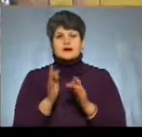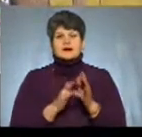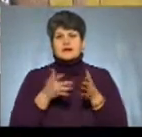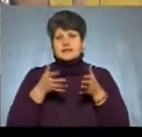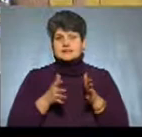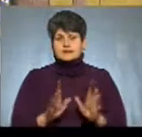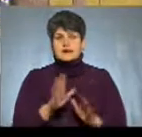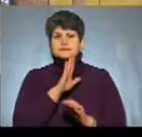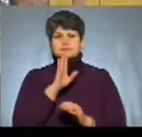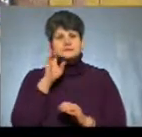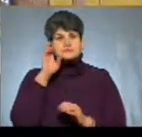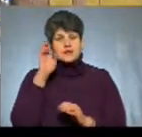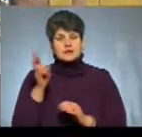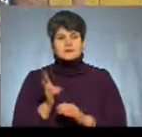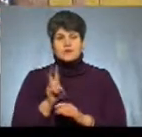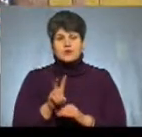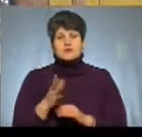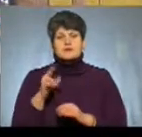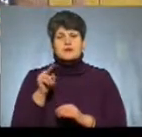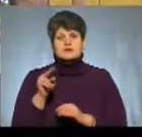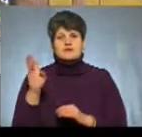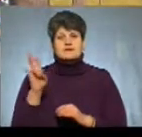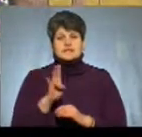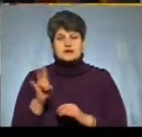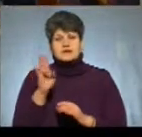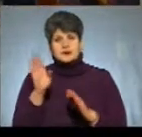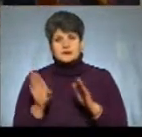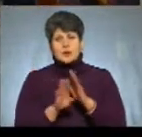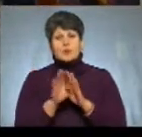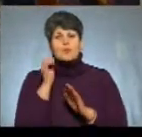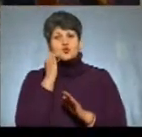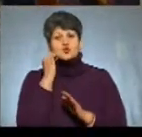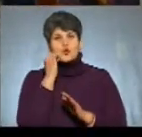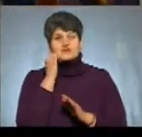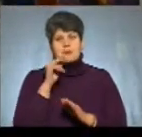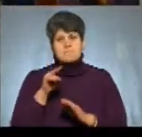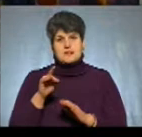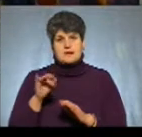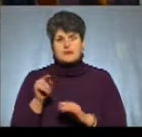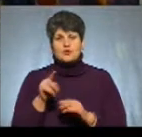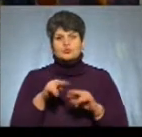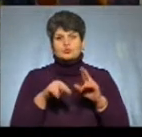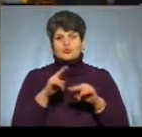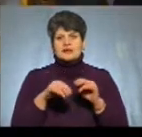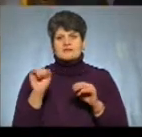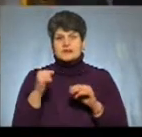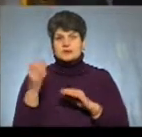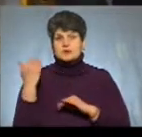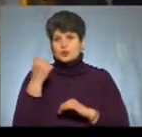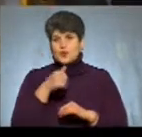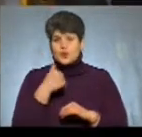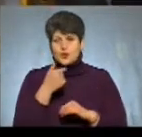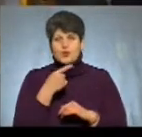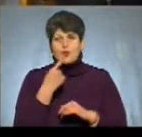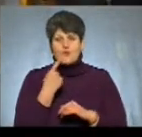який відвідують прихожани Української православної церкви, яка підпорядковується Московському патріархату. Його звели у серпні минулого року. Каже,